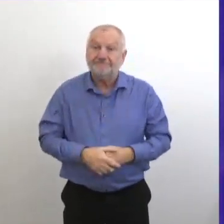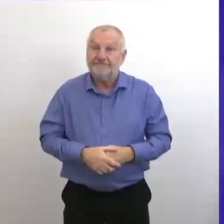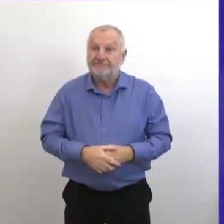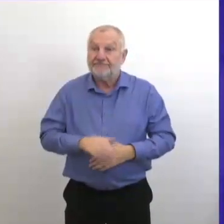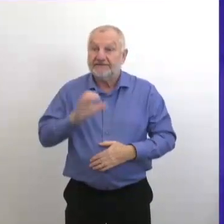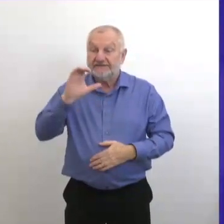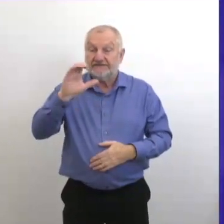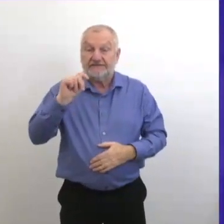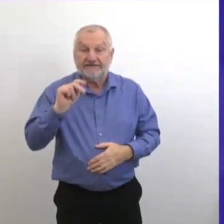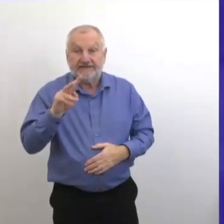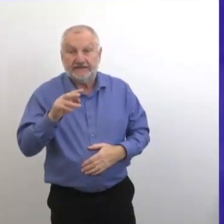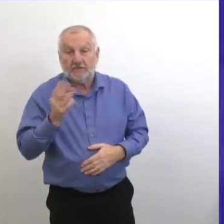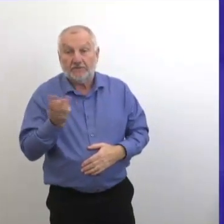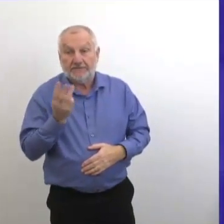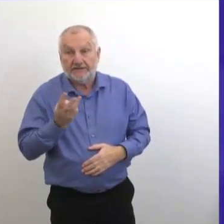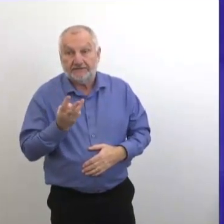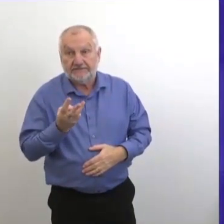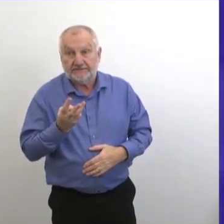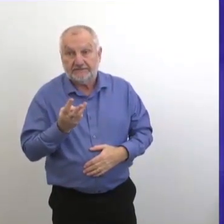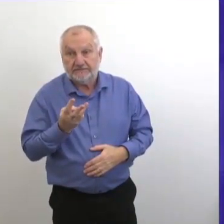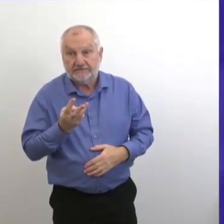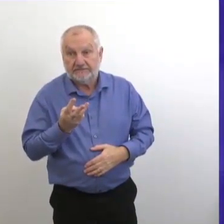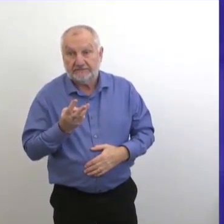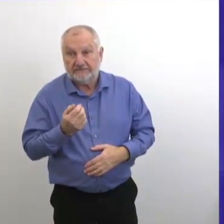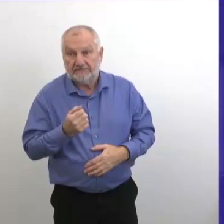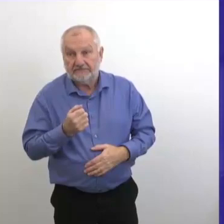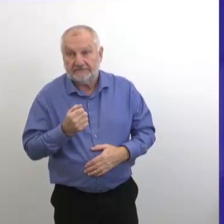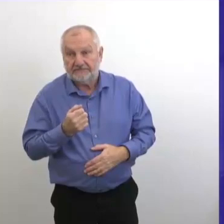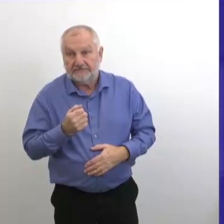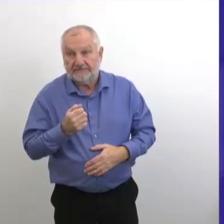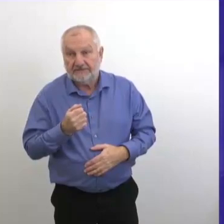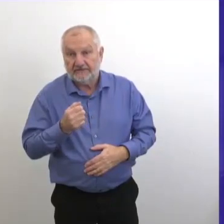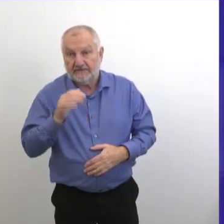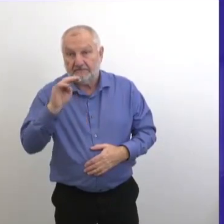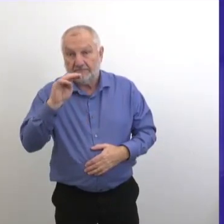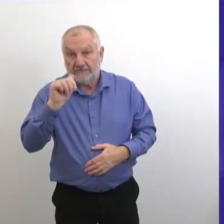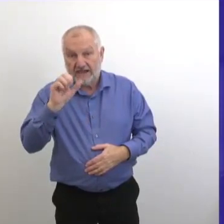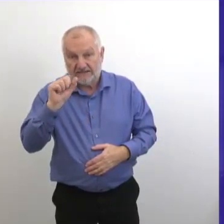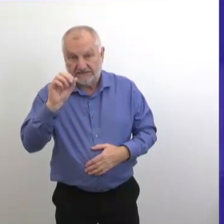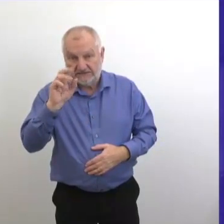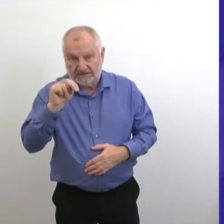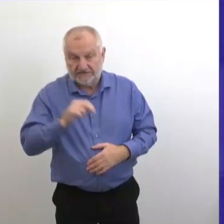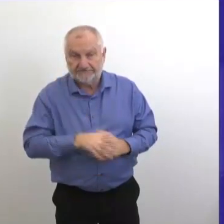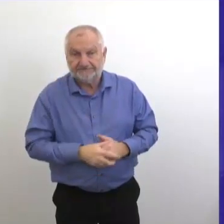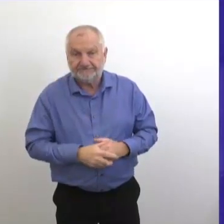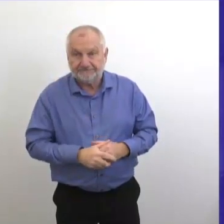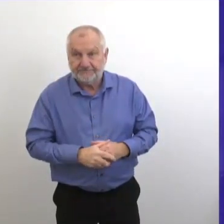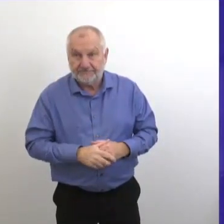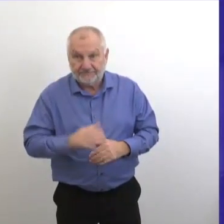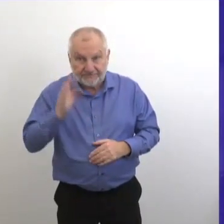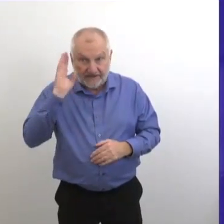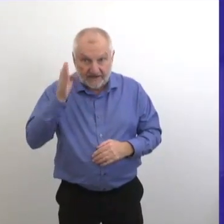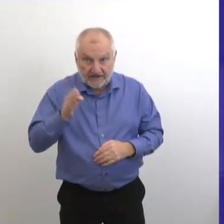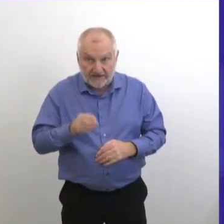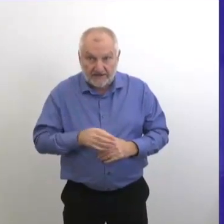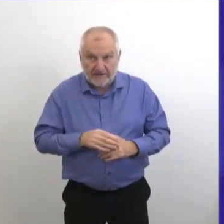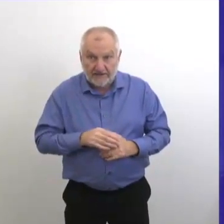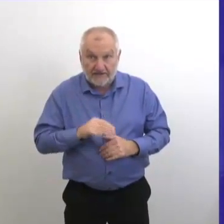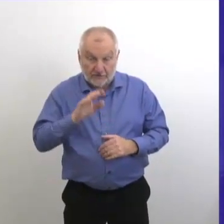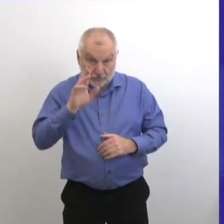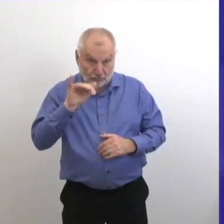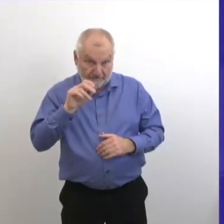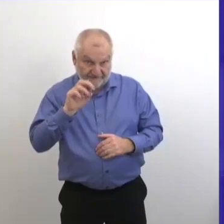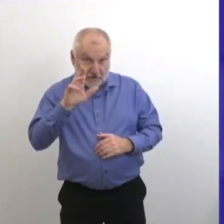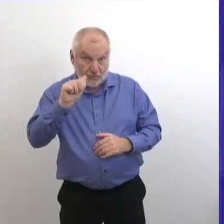De CityWinnipeg, Mason. Bonjour. Alors, l'examen interne